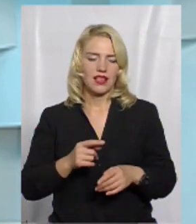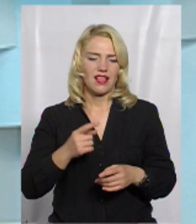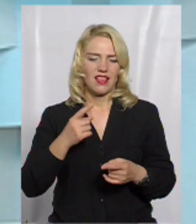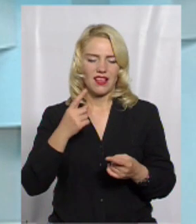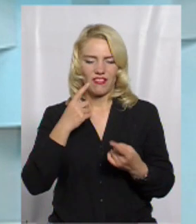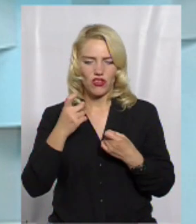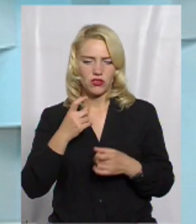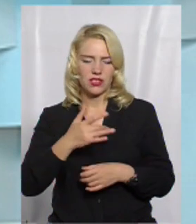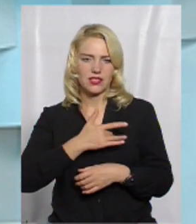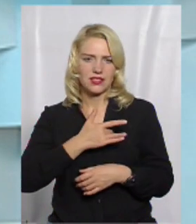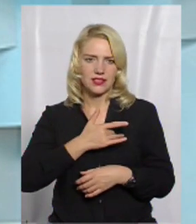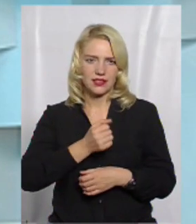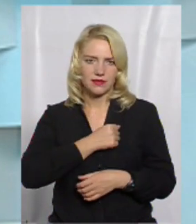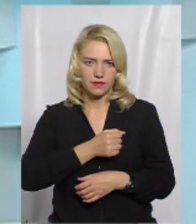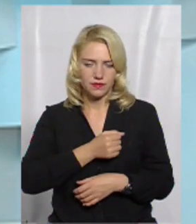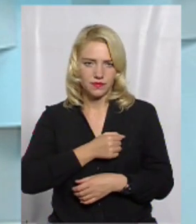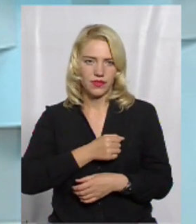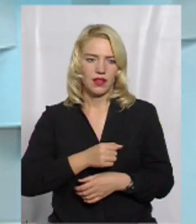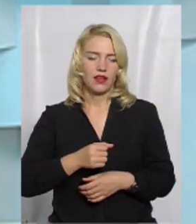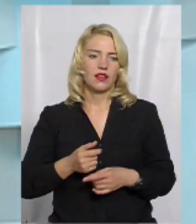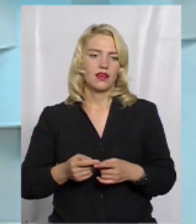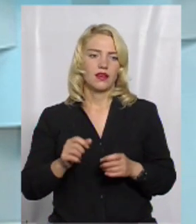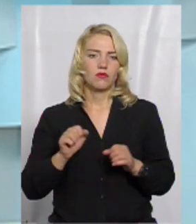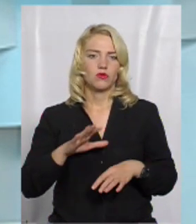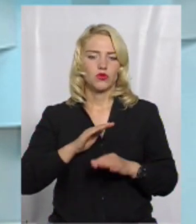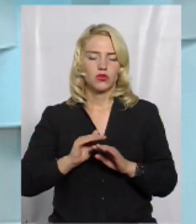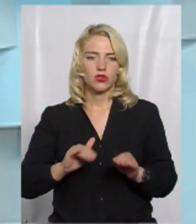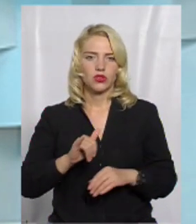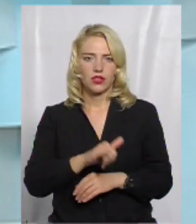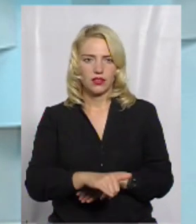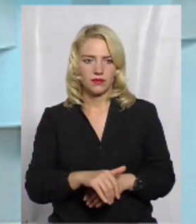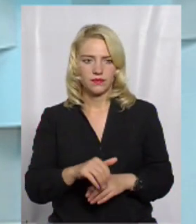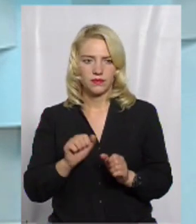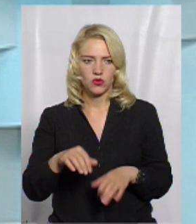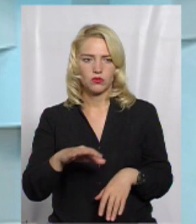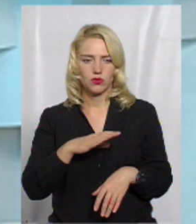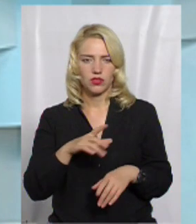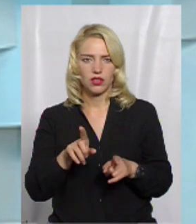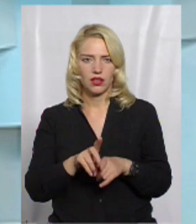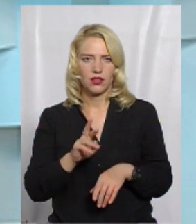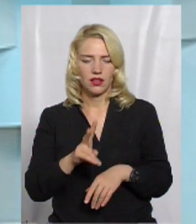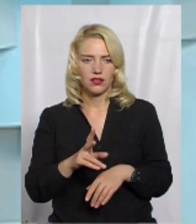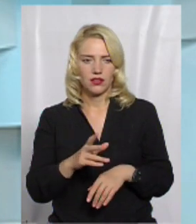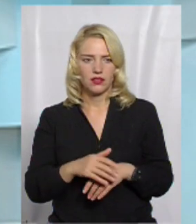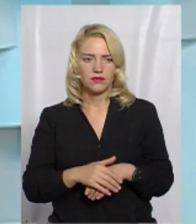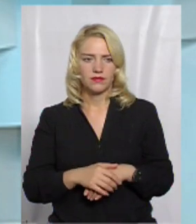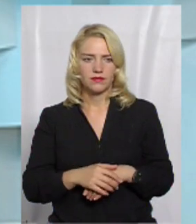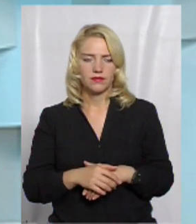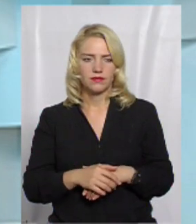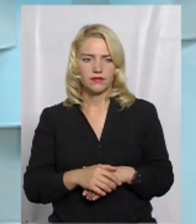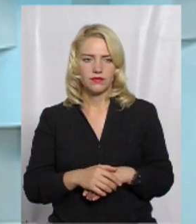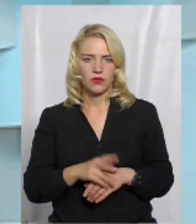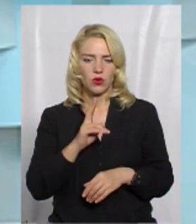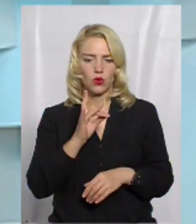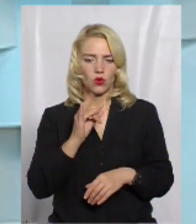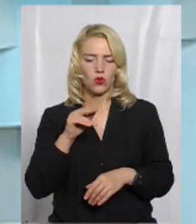шок і міокардити. І в дітей може бути таке, як іде істинний